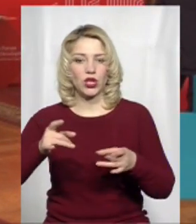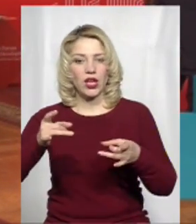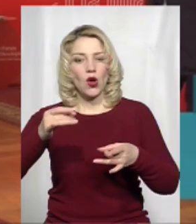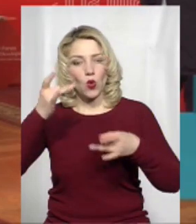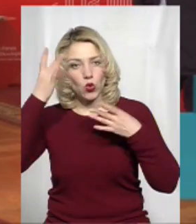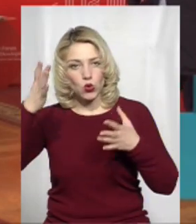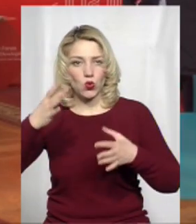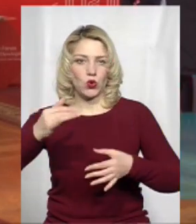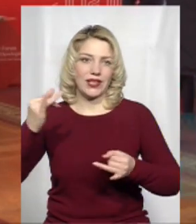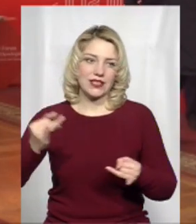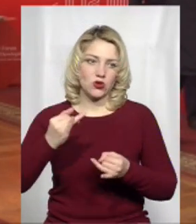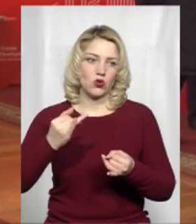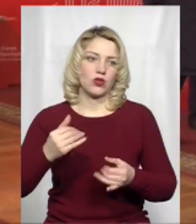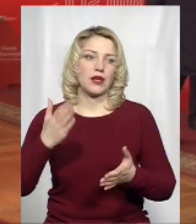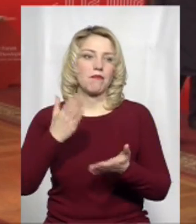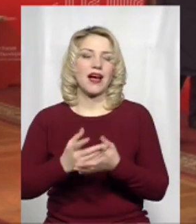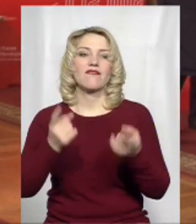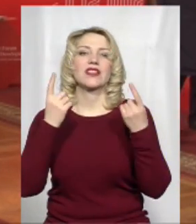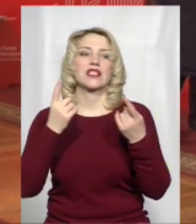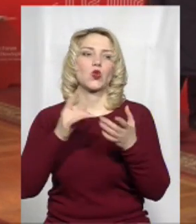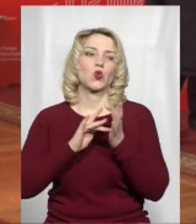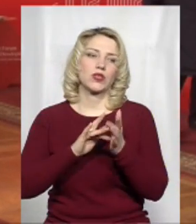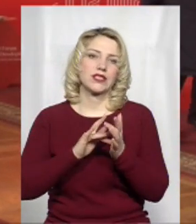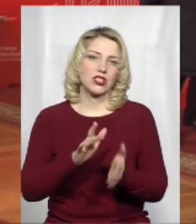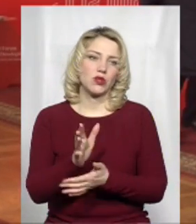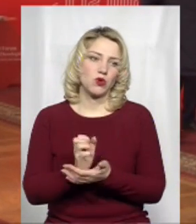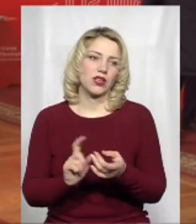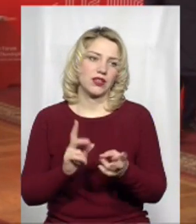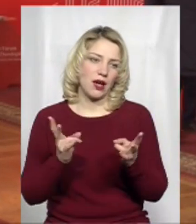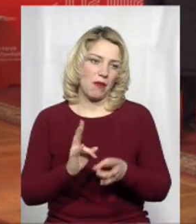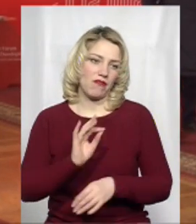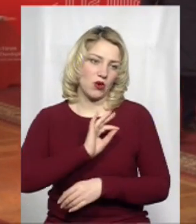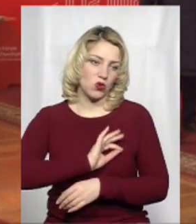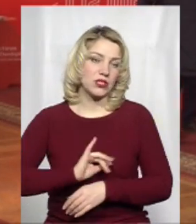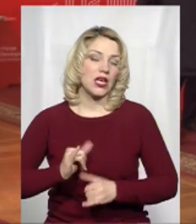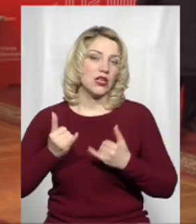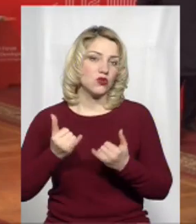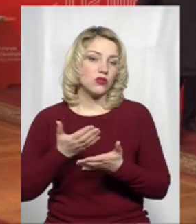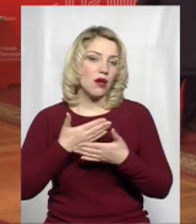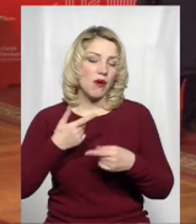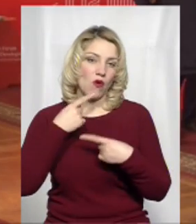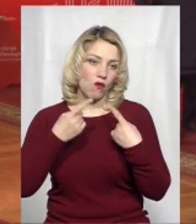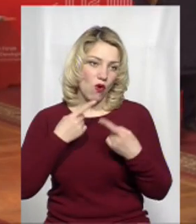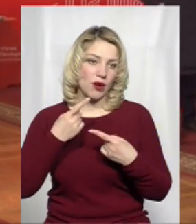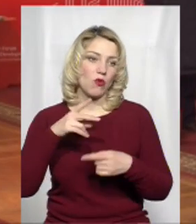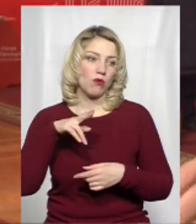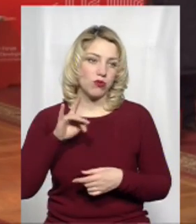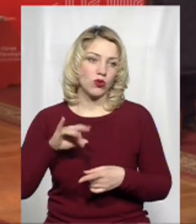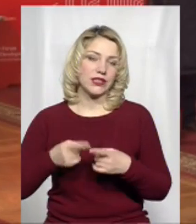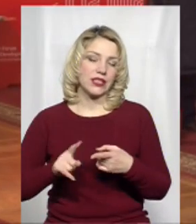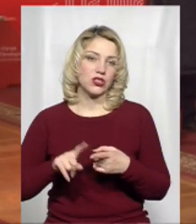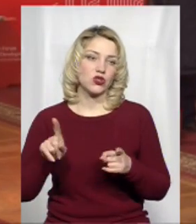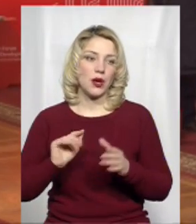вона, зрозуміло, має величезний туристичний потенціал, який треба використати. І сьогодні ми говоримо про те, що